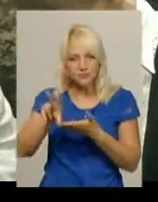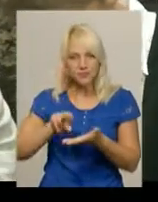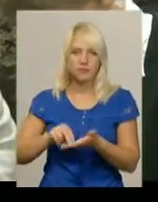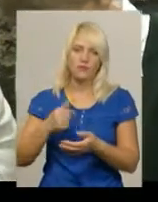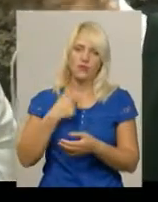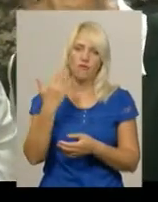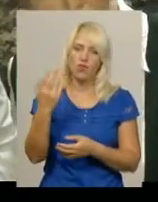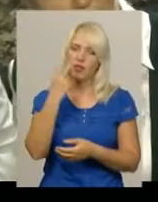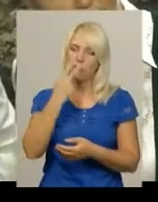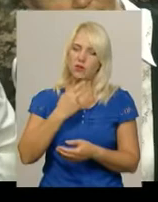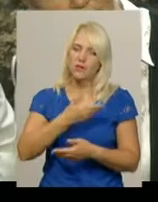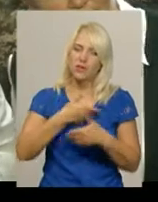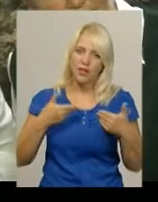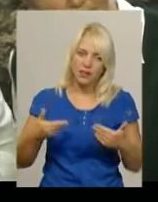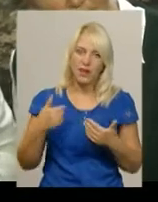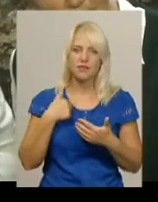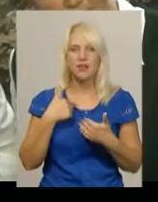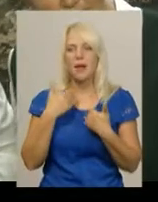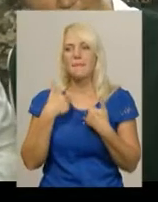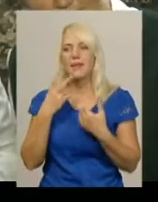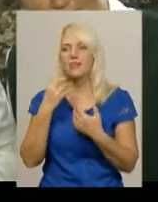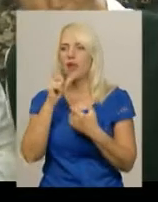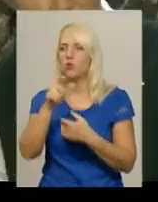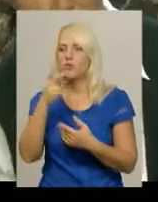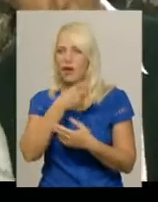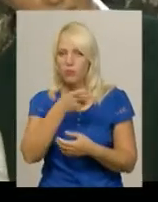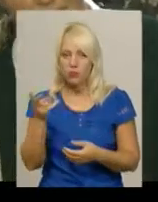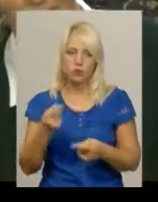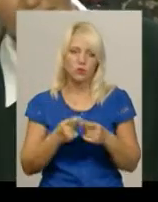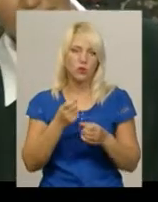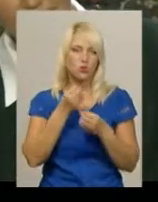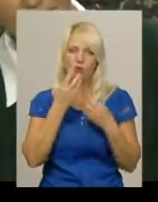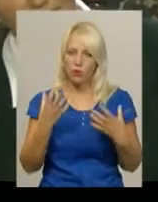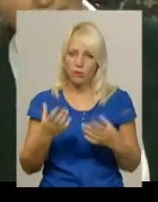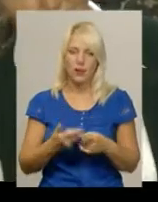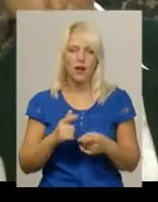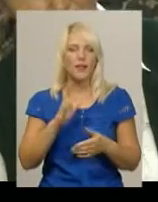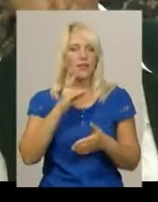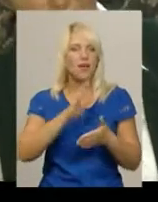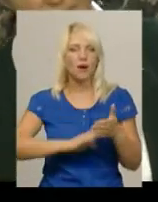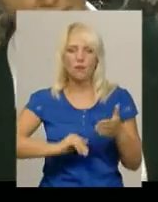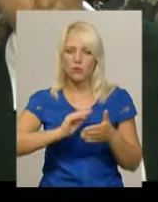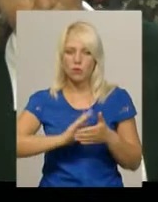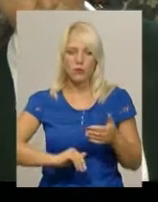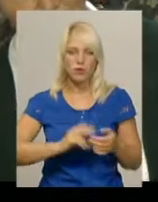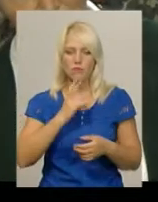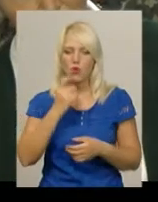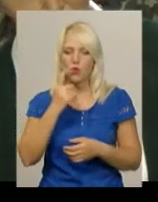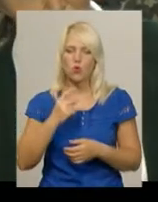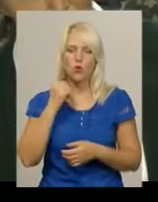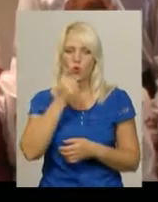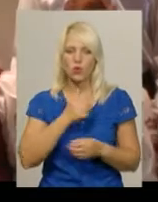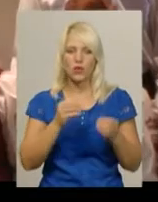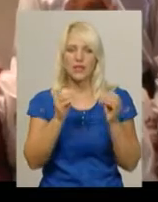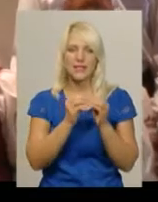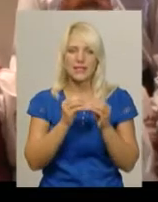на людей. Це дуже добре, що таке є. Ми не пропускали ні одного року. Десятий рік, десятий